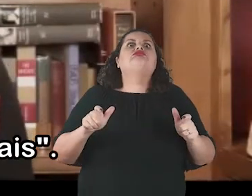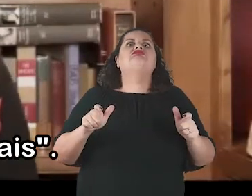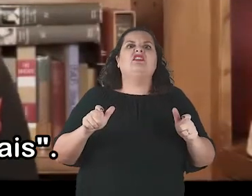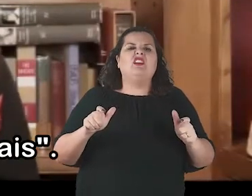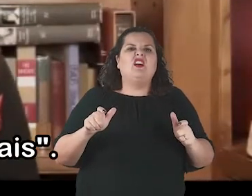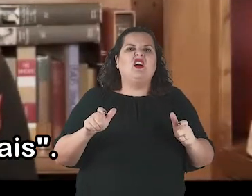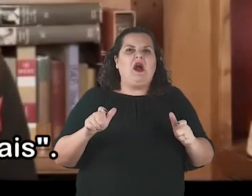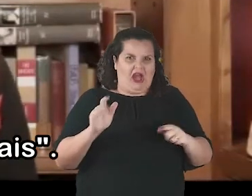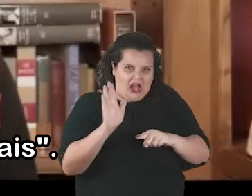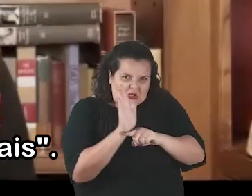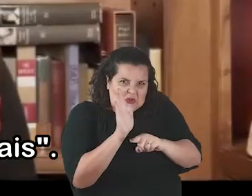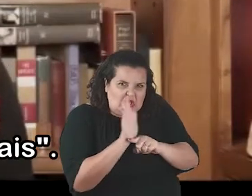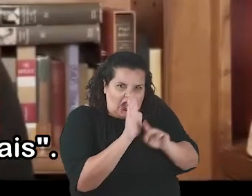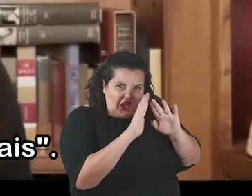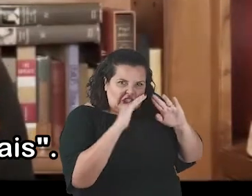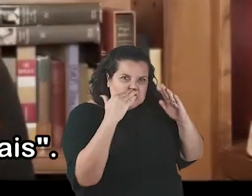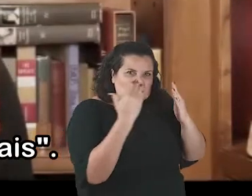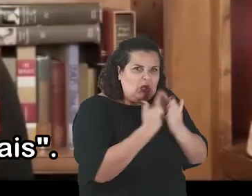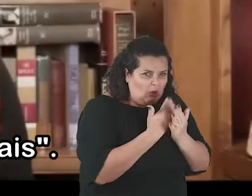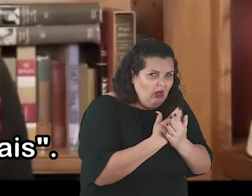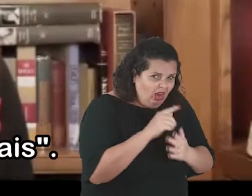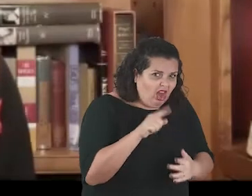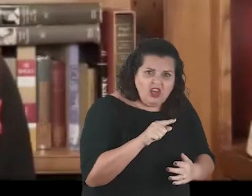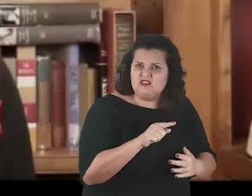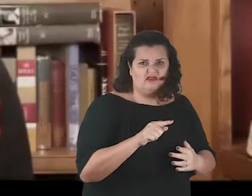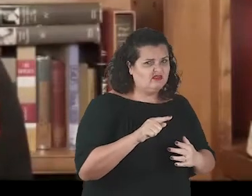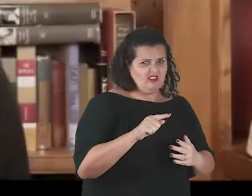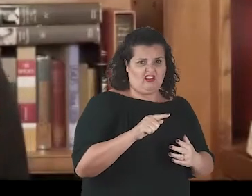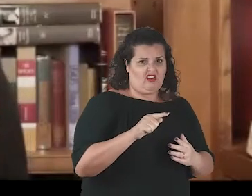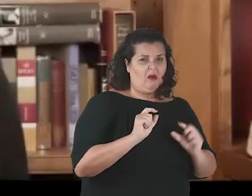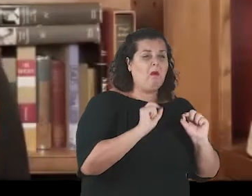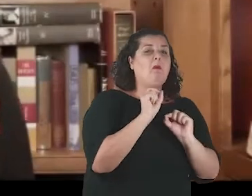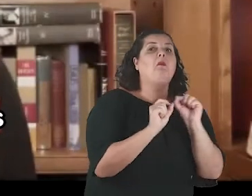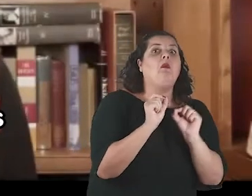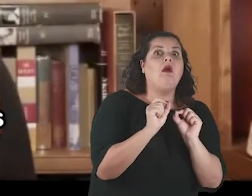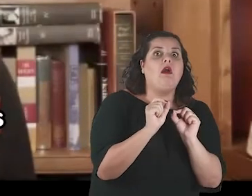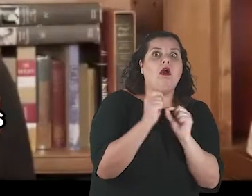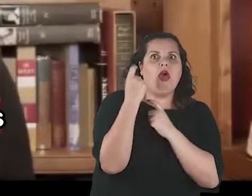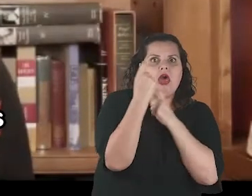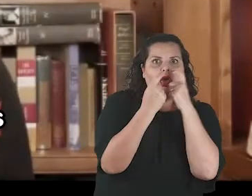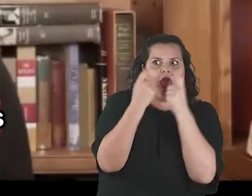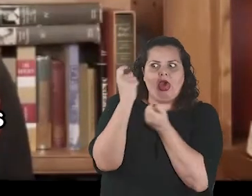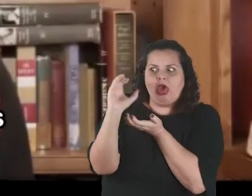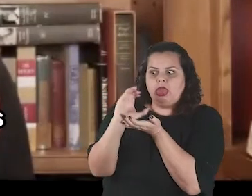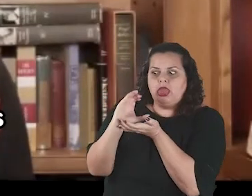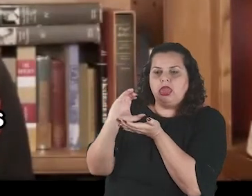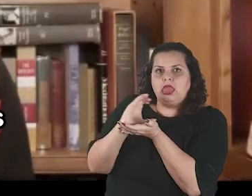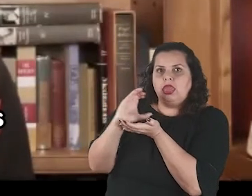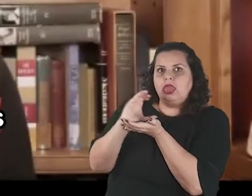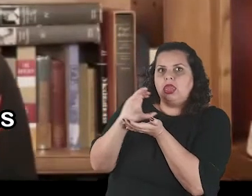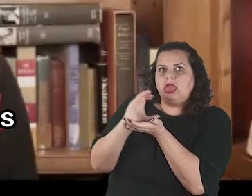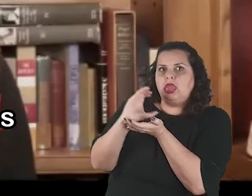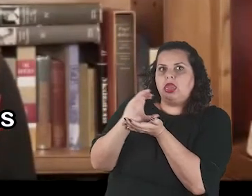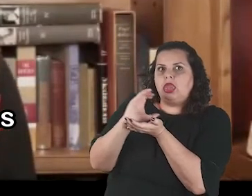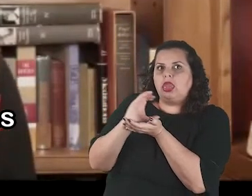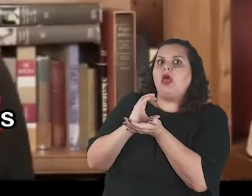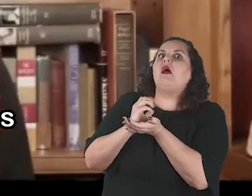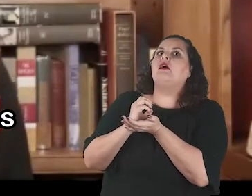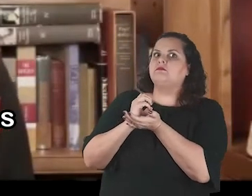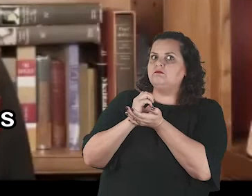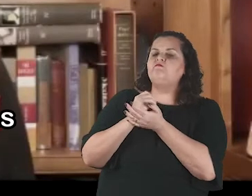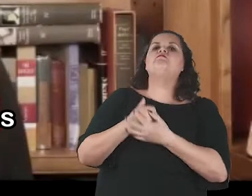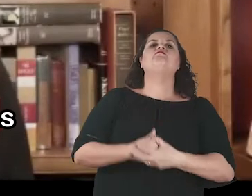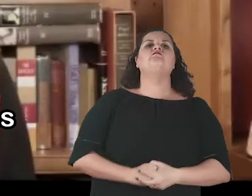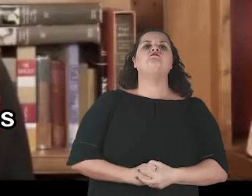Google's own commercial interests, close quote. Attorney General Balderas found that these